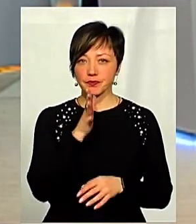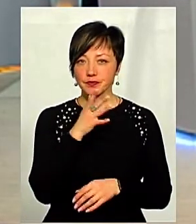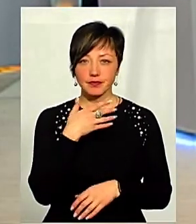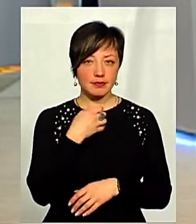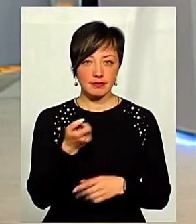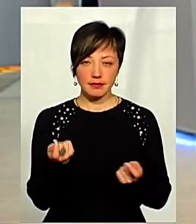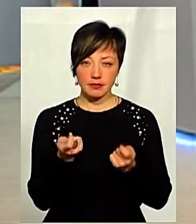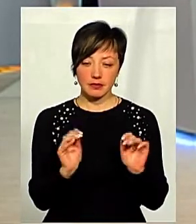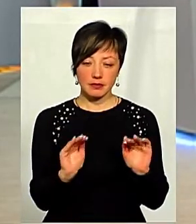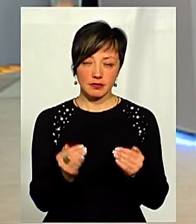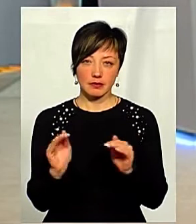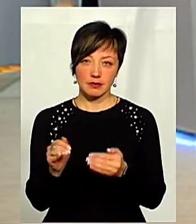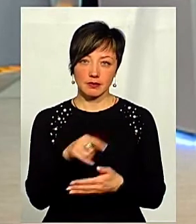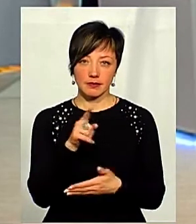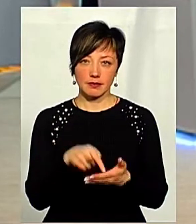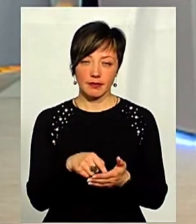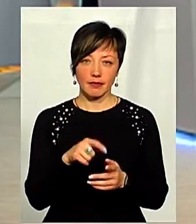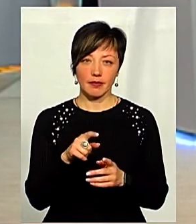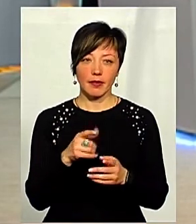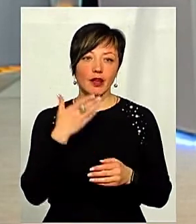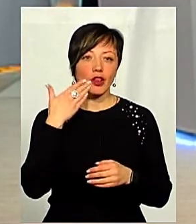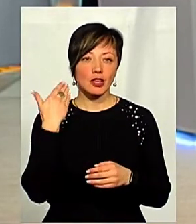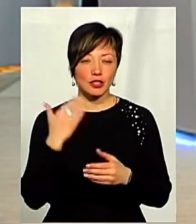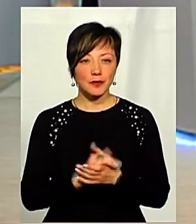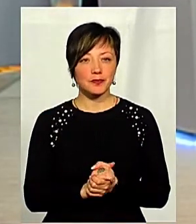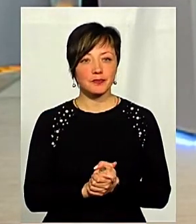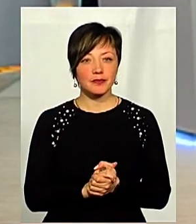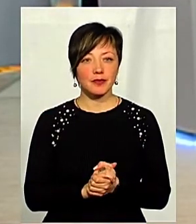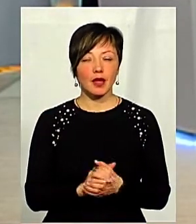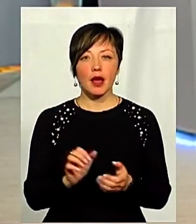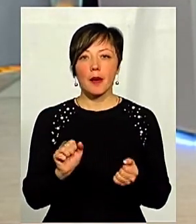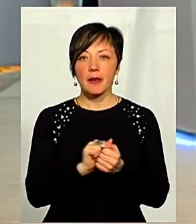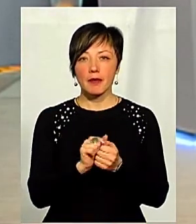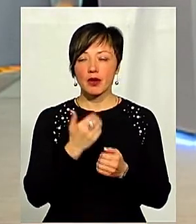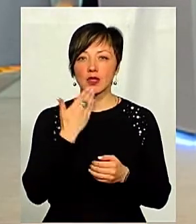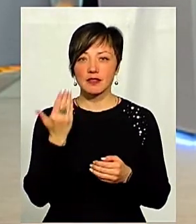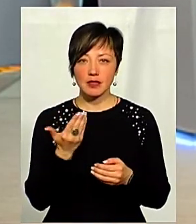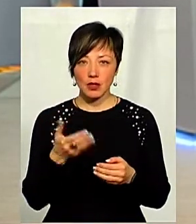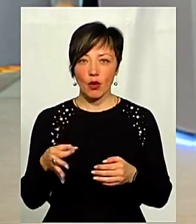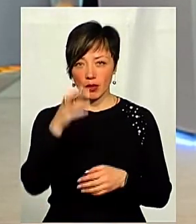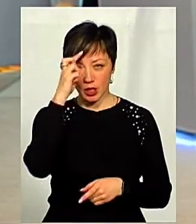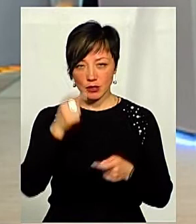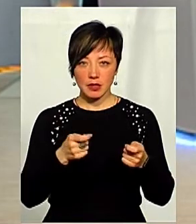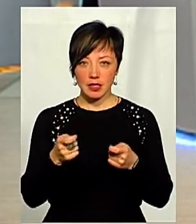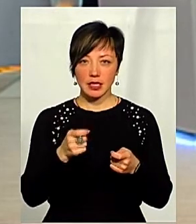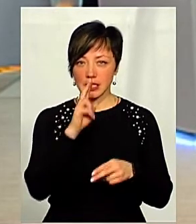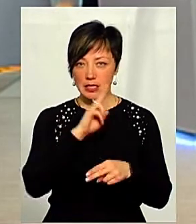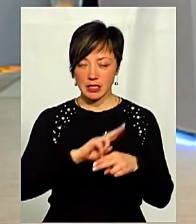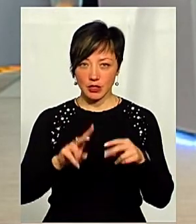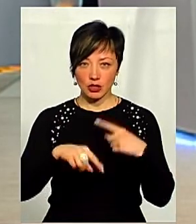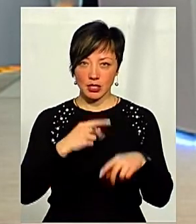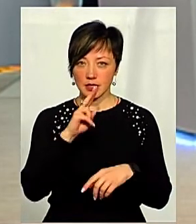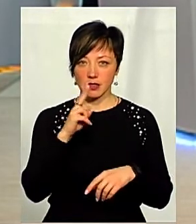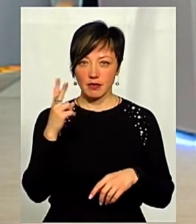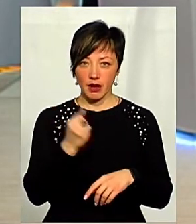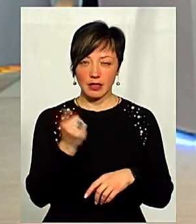часу, так, дуже лаконічні відповіді давати, бо питання легші. Паперова звітність від чиновників облдержадміністрації зникне через 2